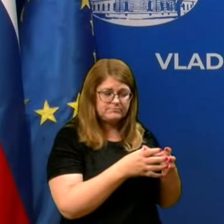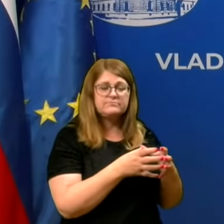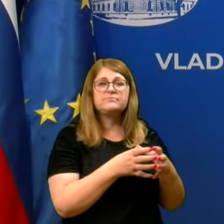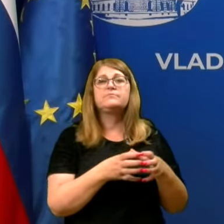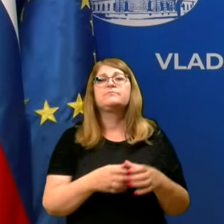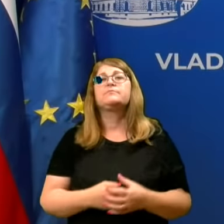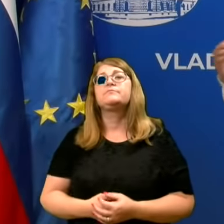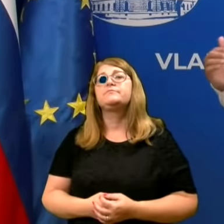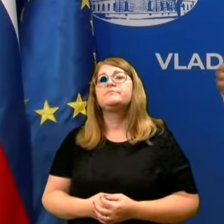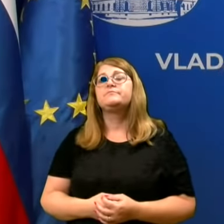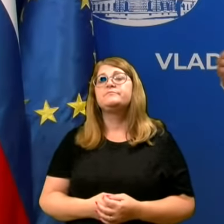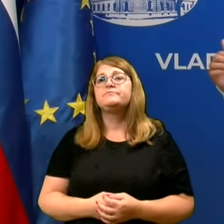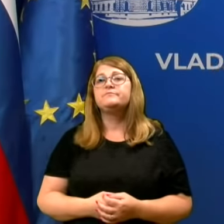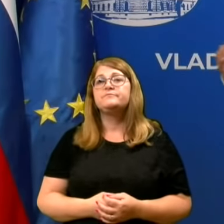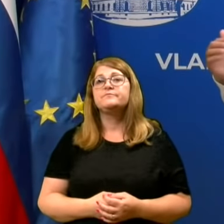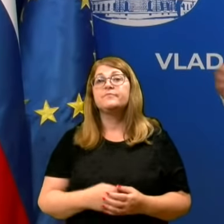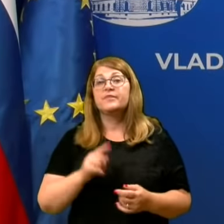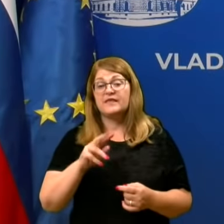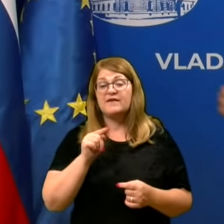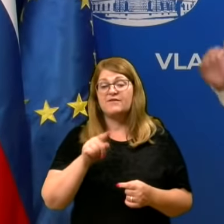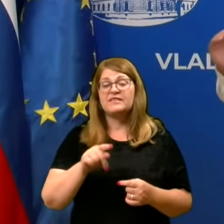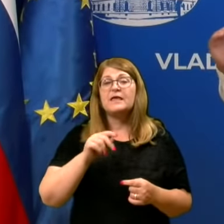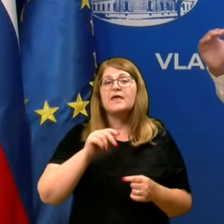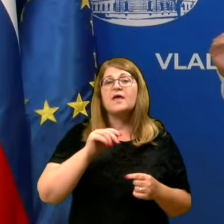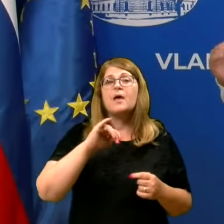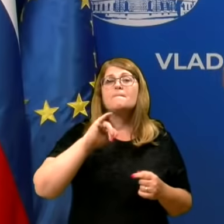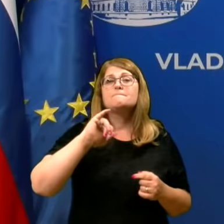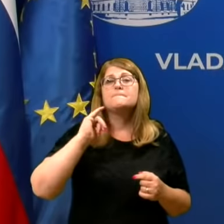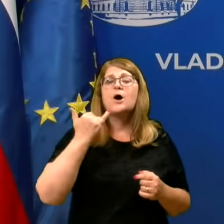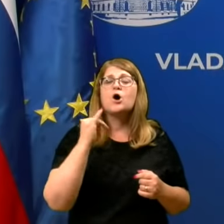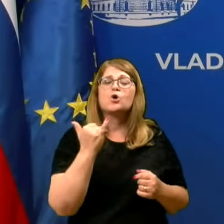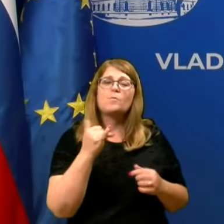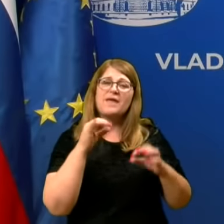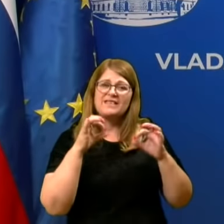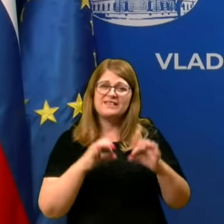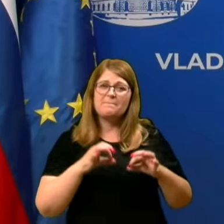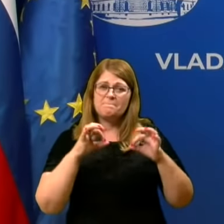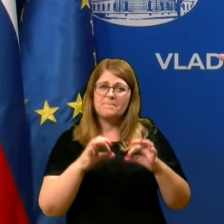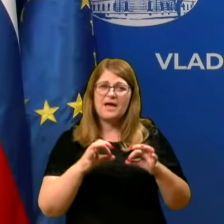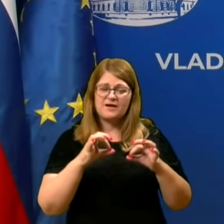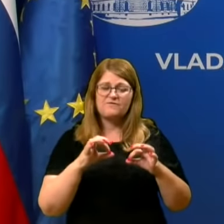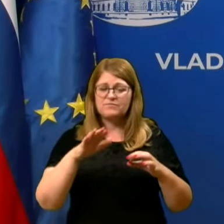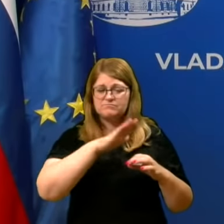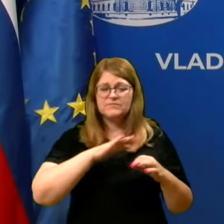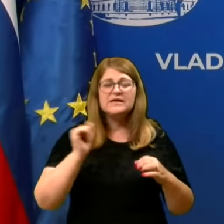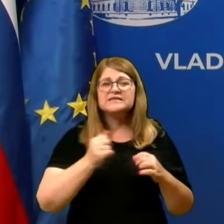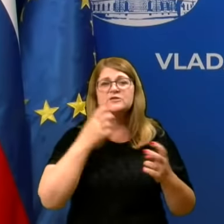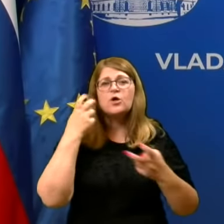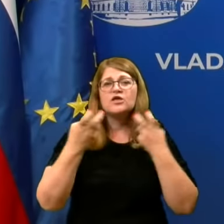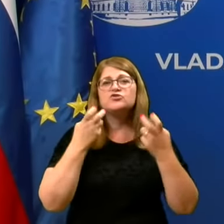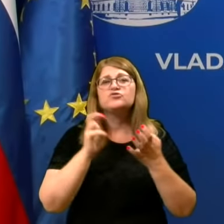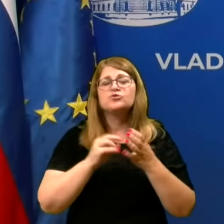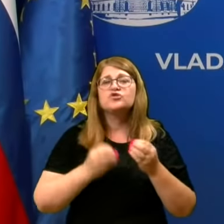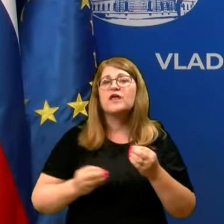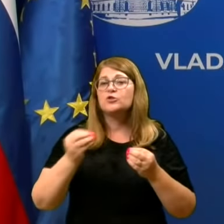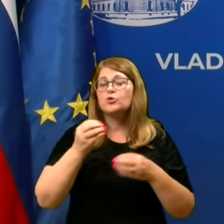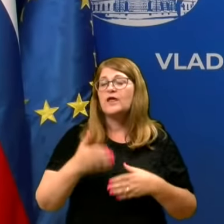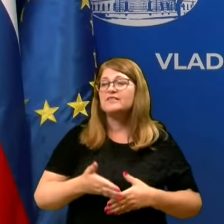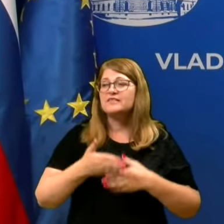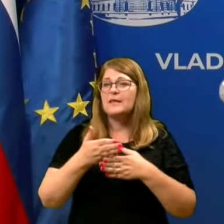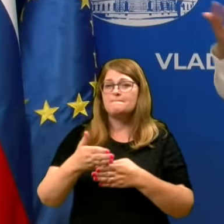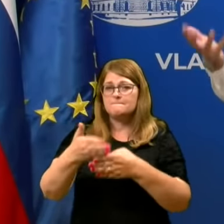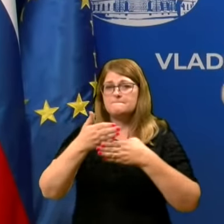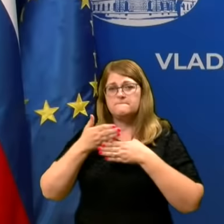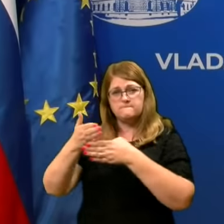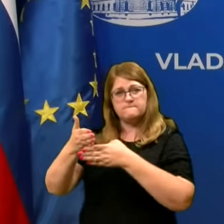jih ima epidemiloška stroka, ki je v tej porumenenosti zdaj malček na limitu že, zato iščemo še ene dodatne pomoči, tako